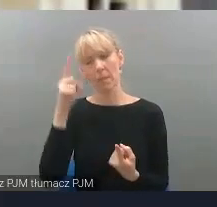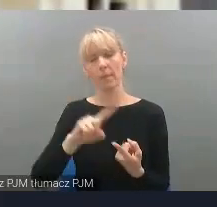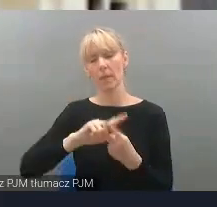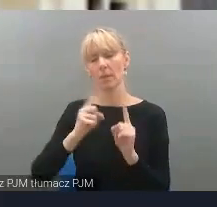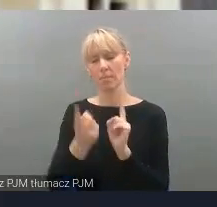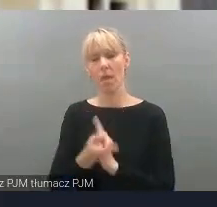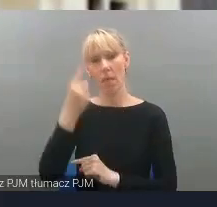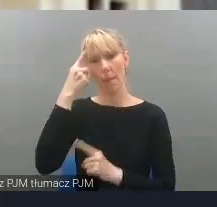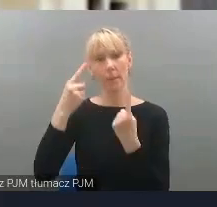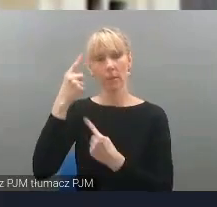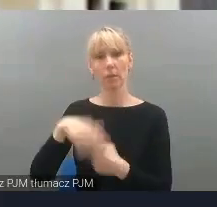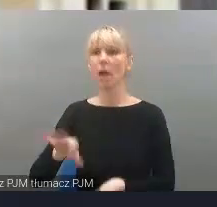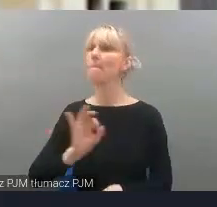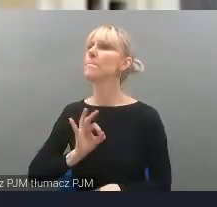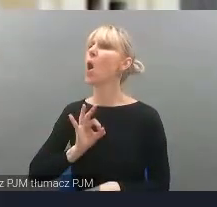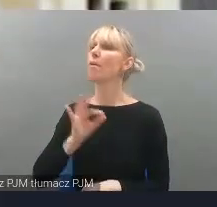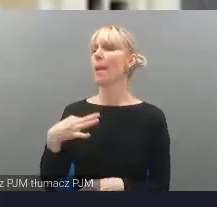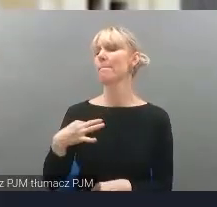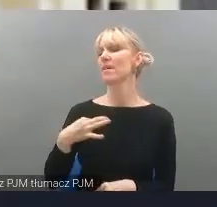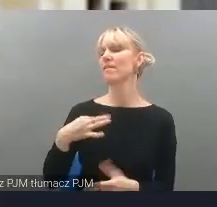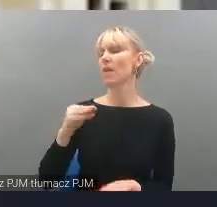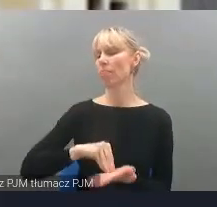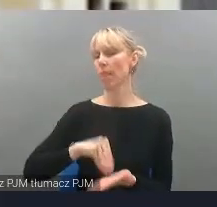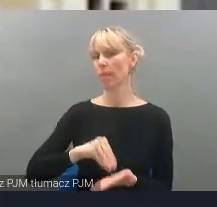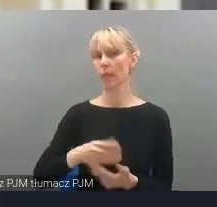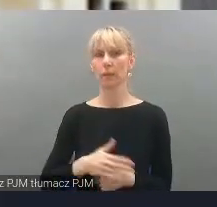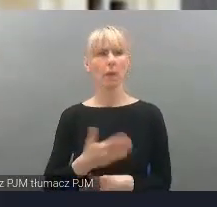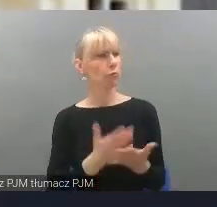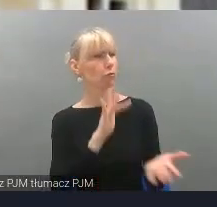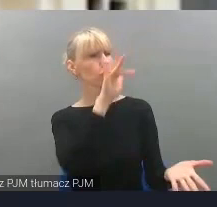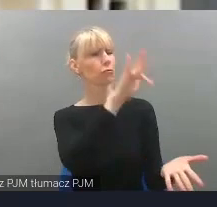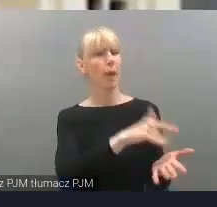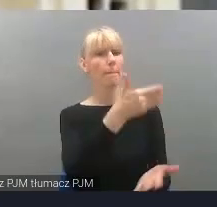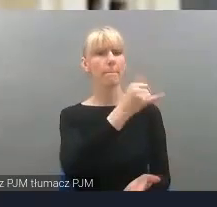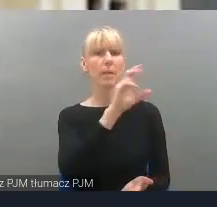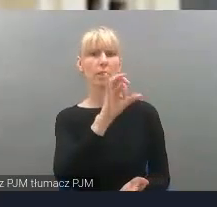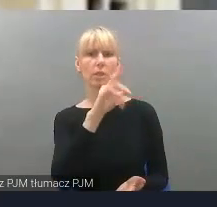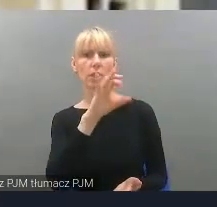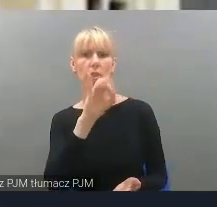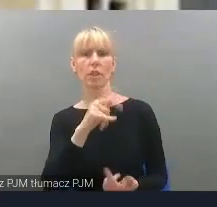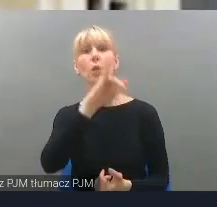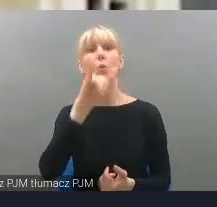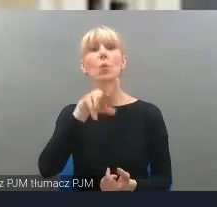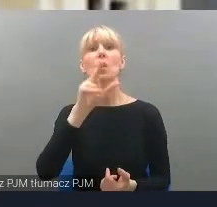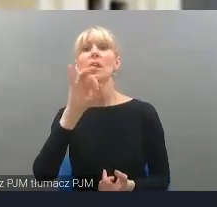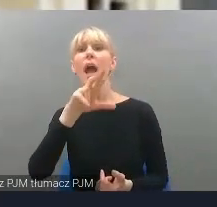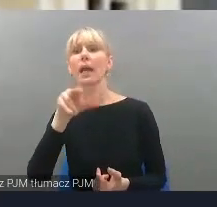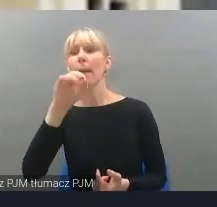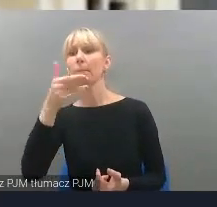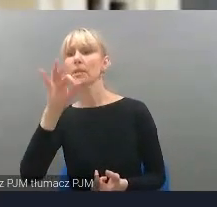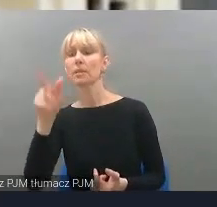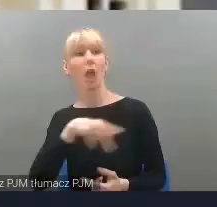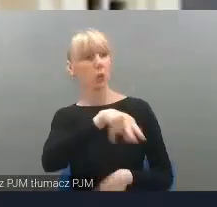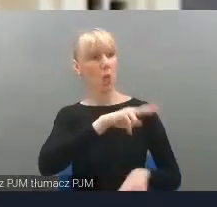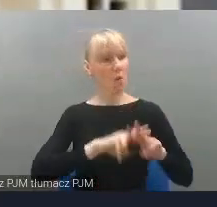miałem niesamowite, moje prywatne doświadczenie, to byłem na koncercie w Myślenicach, takim charytatywnym razem z Julią Kamińską prowadziliśmy i tam Fundacja Migawka